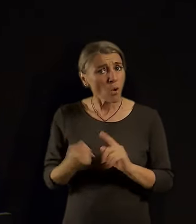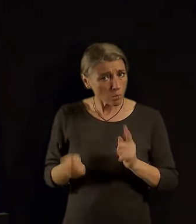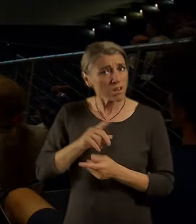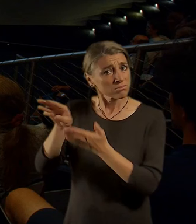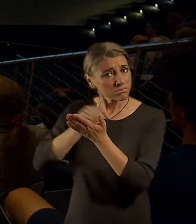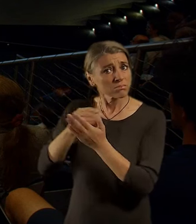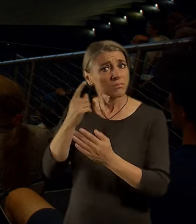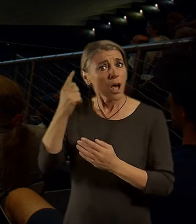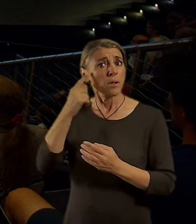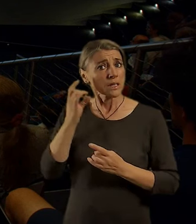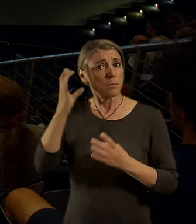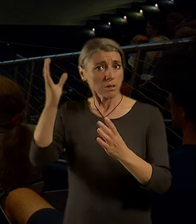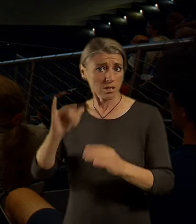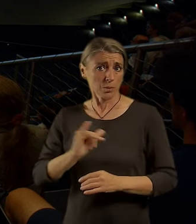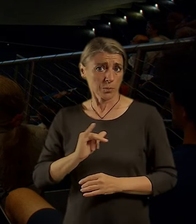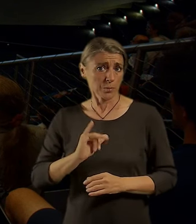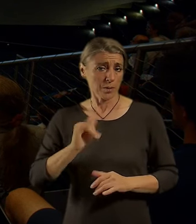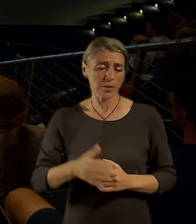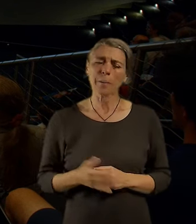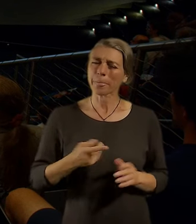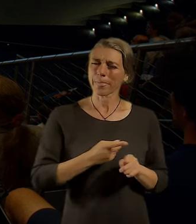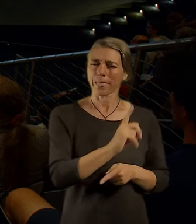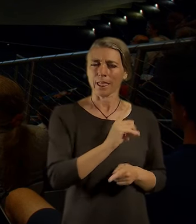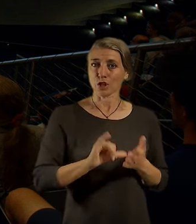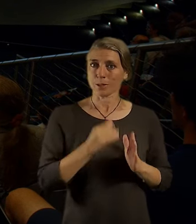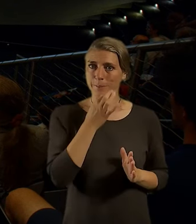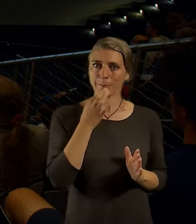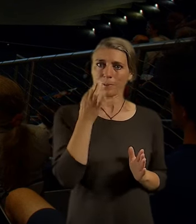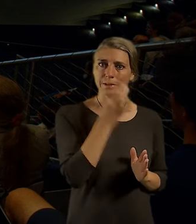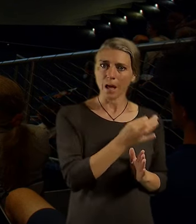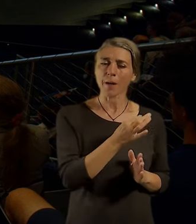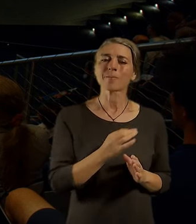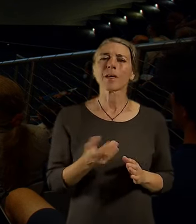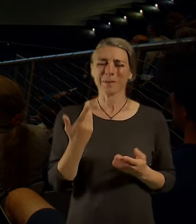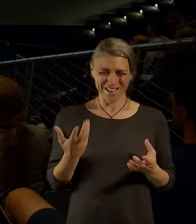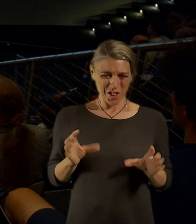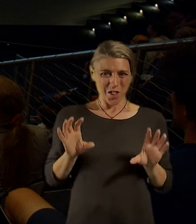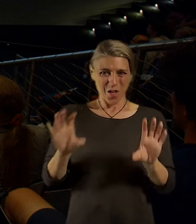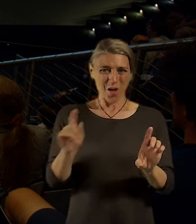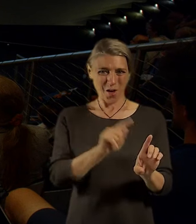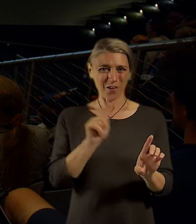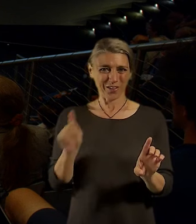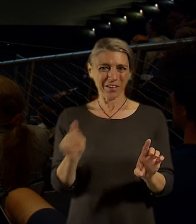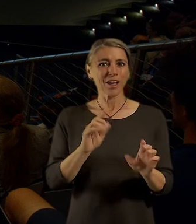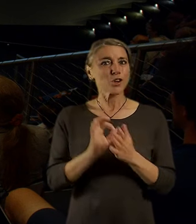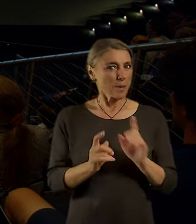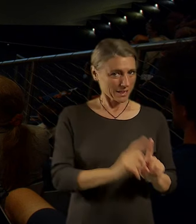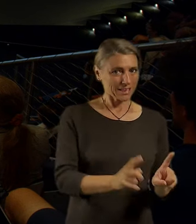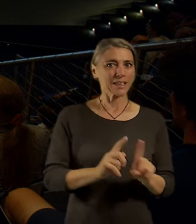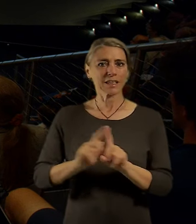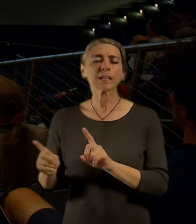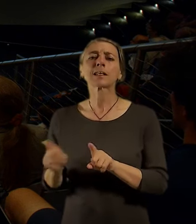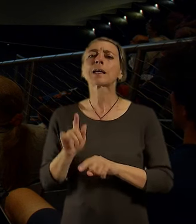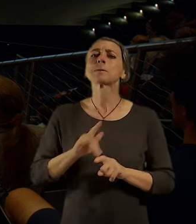otázku. Myslíš, že nějaká souvislost v tom, že s chodou koností obě dvě ty lineární města, které jsi tady zmínil, byly uvažovány nebo